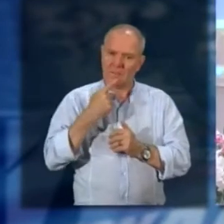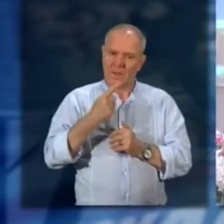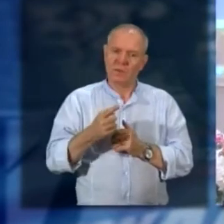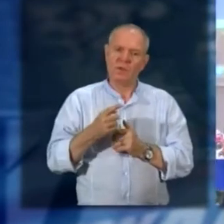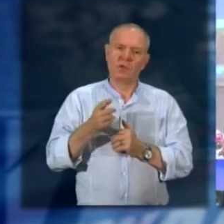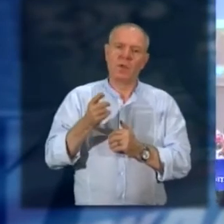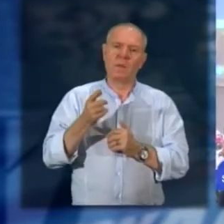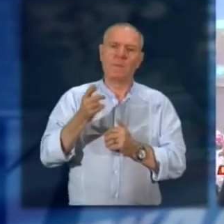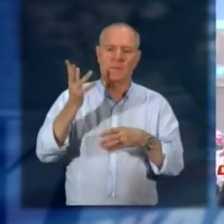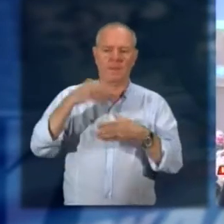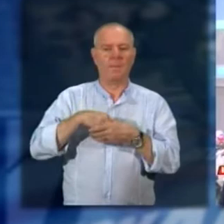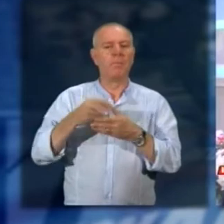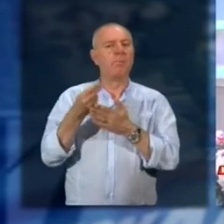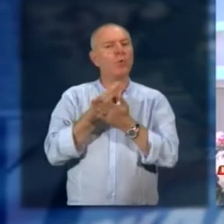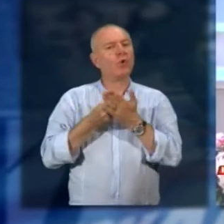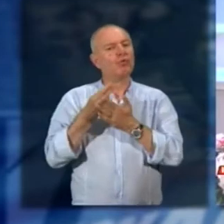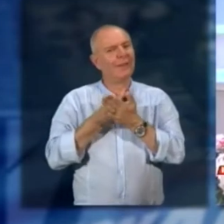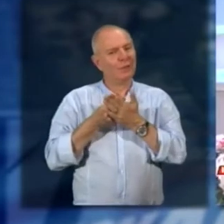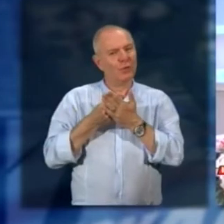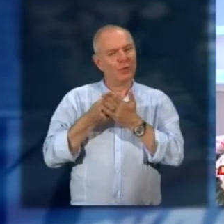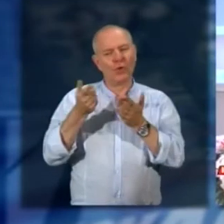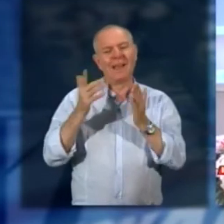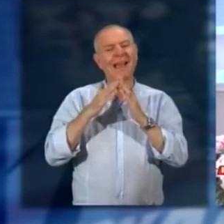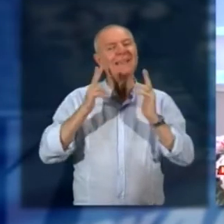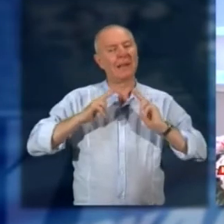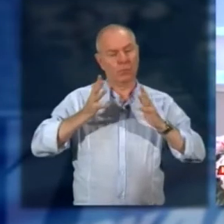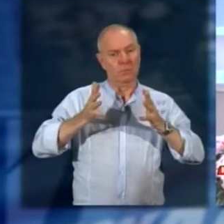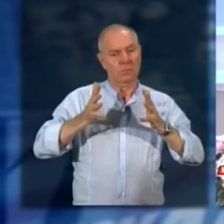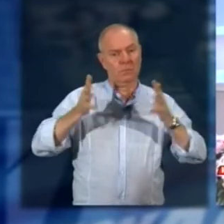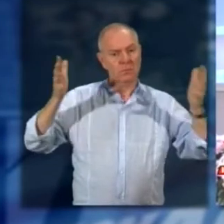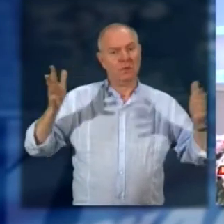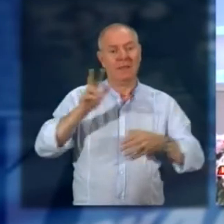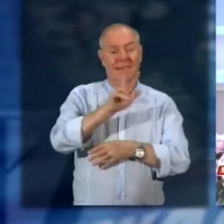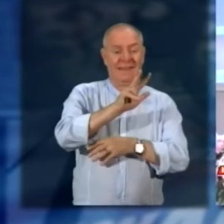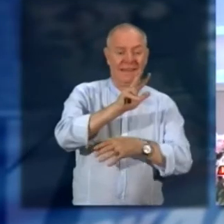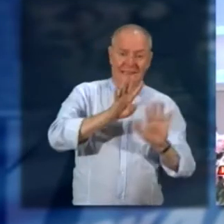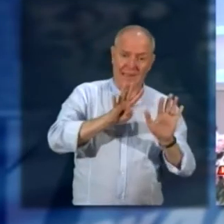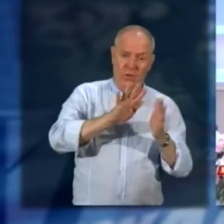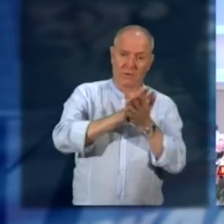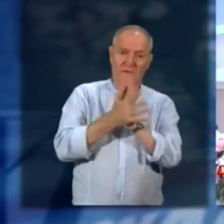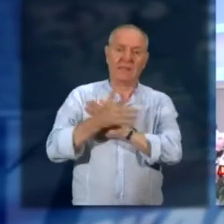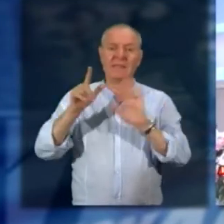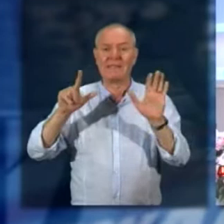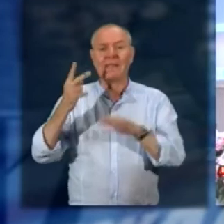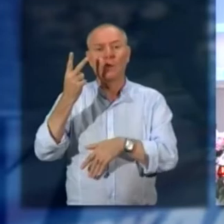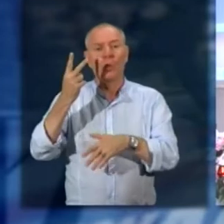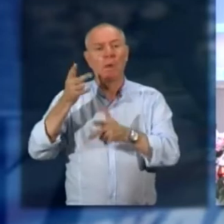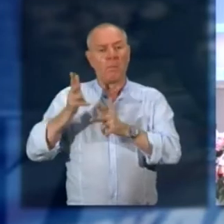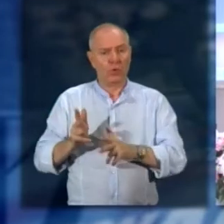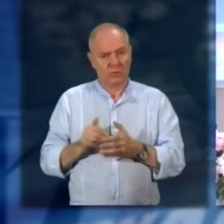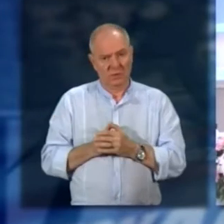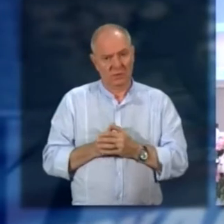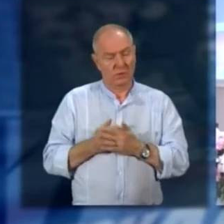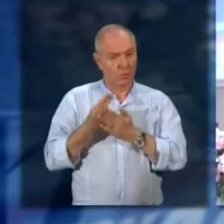si inserisce nel progetto di ampliamento della casa di riposo che passa da 39 a 72 posti. È un